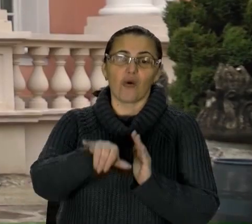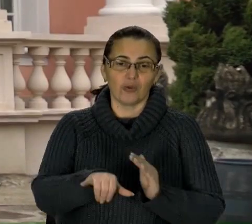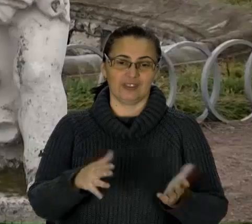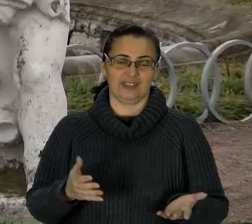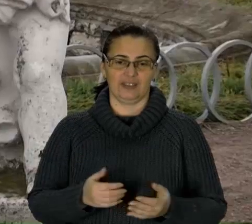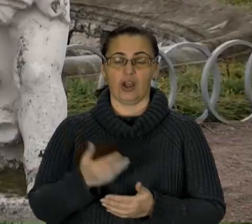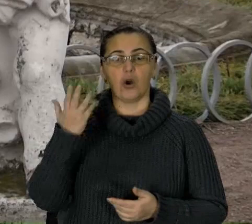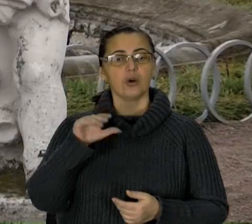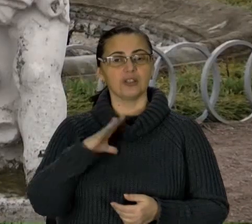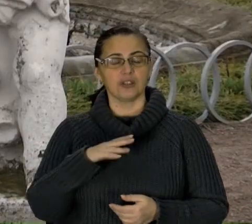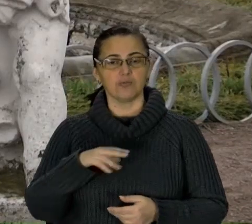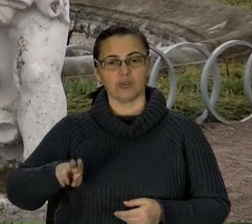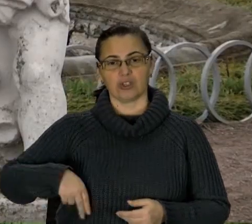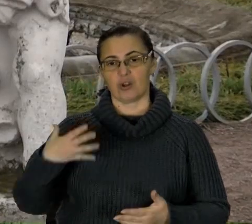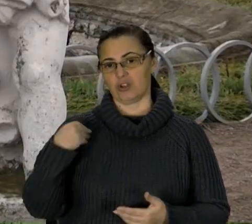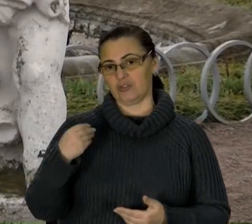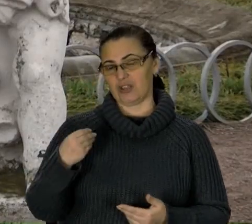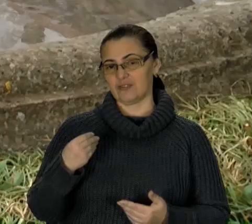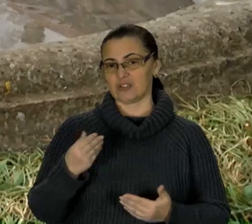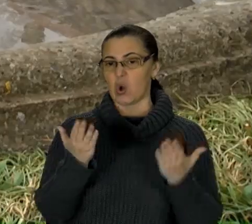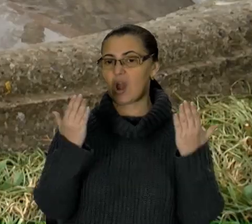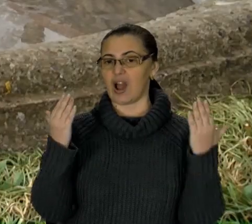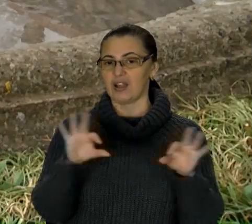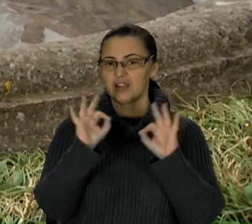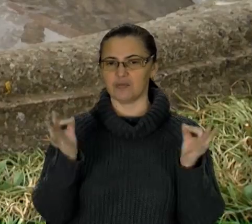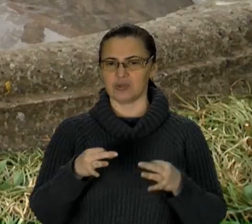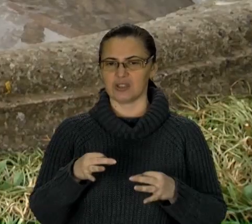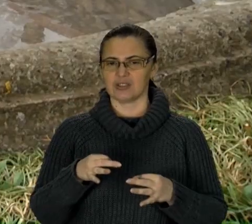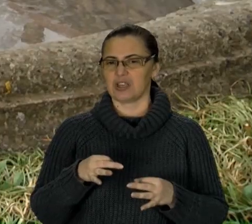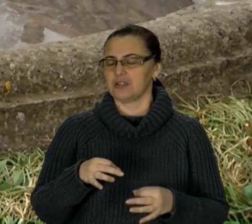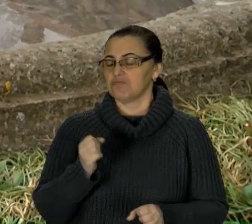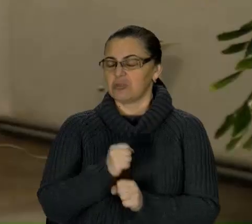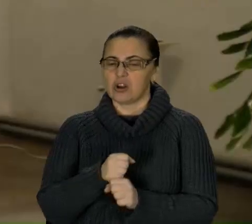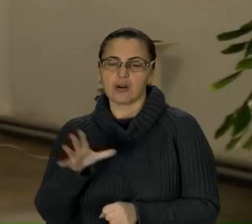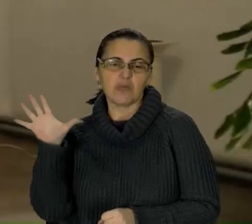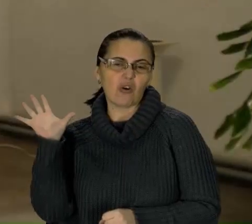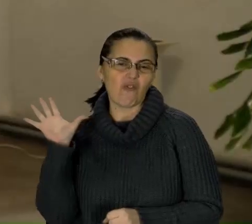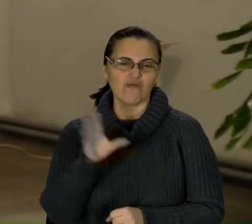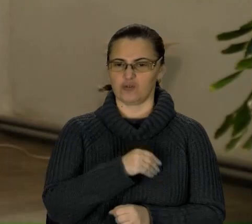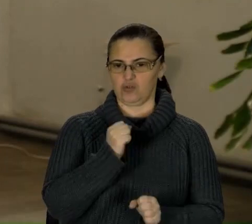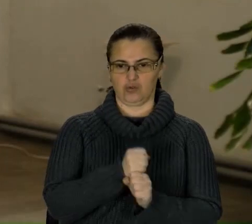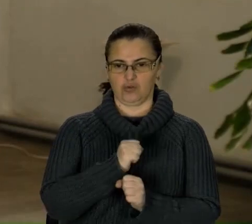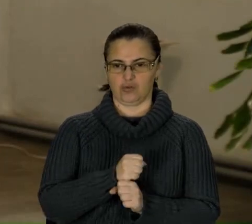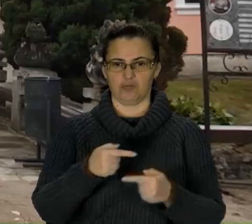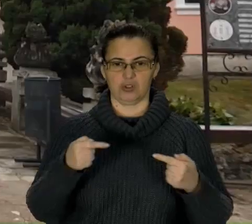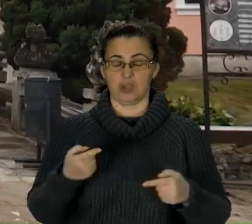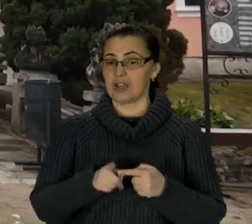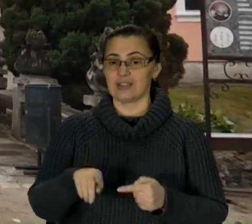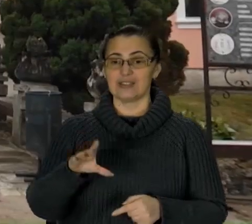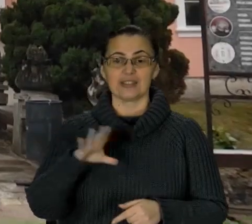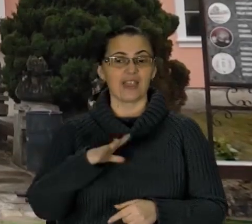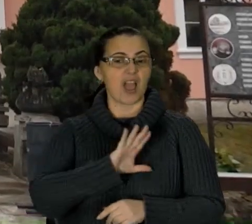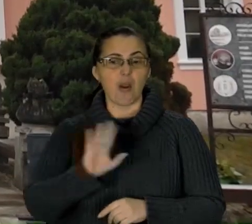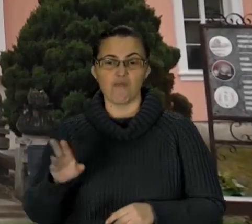був директором Львівської галереї мистецтв, не цурався рутинної роботи біля палаців. Це не був директор, який сидить в кріслі.